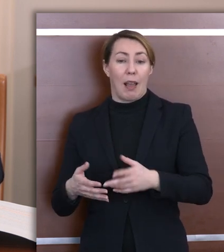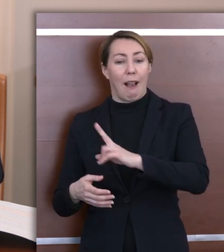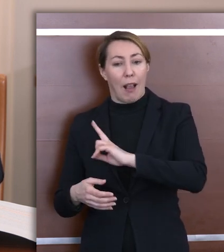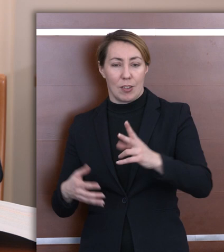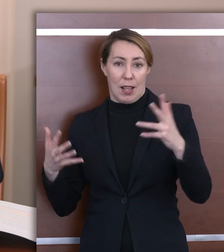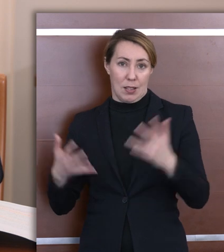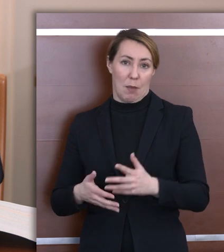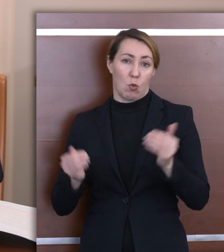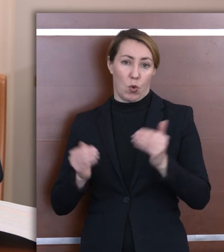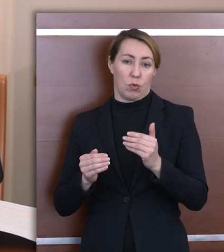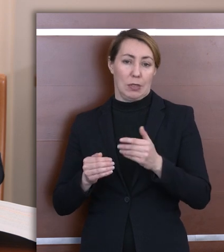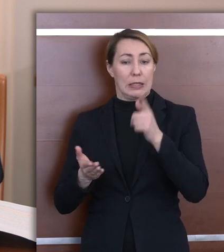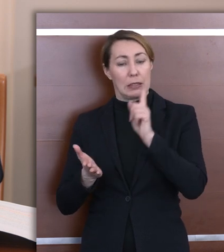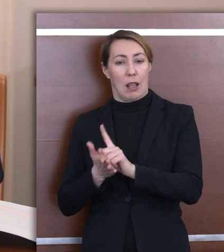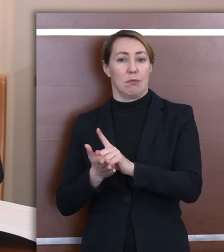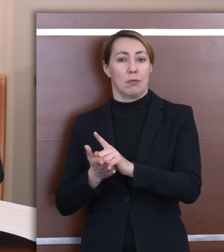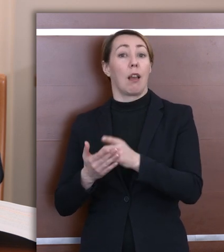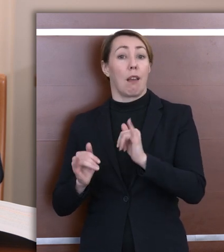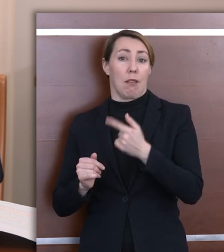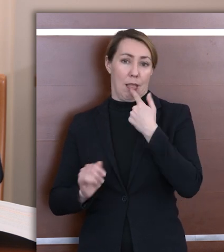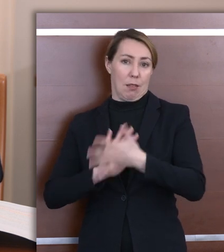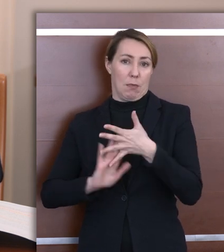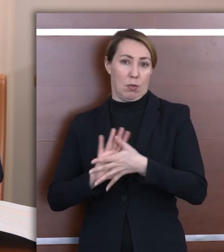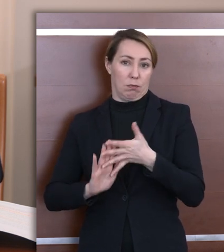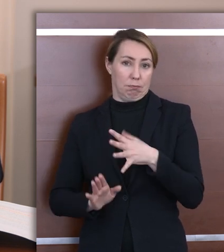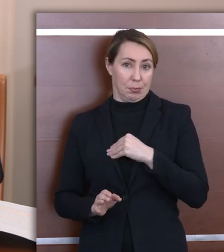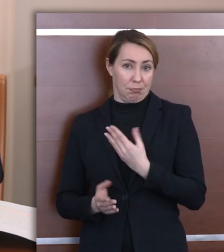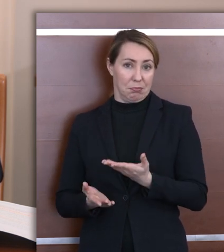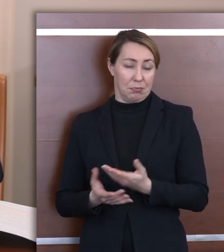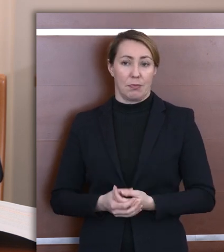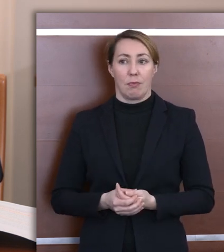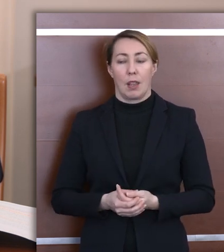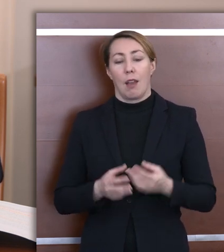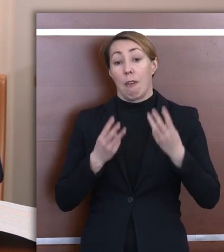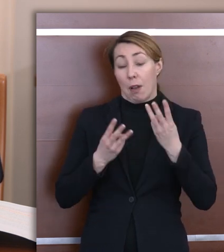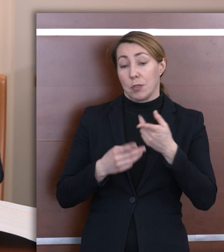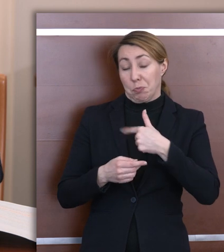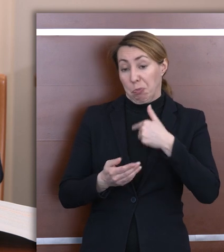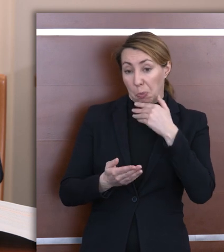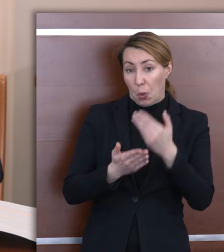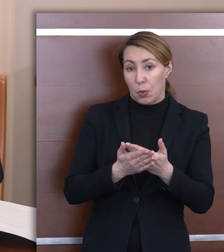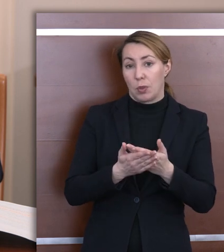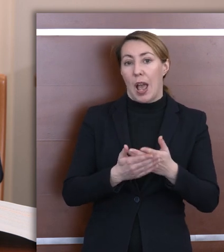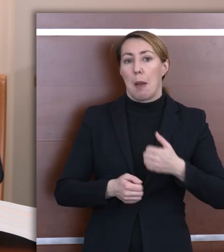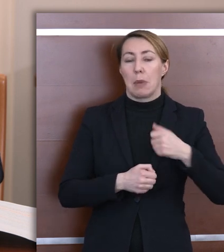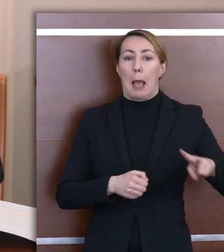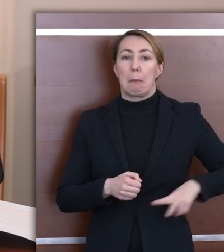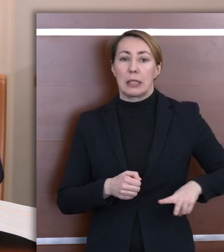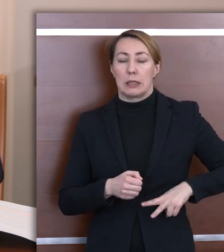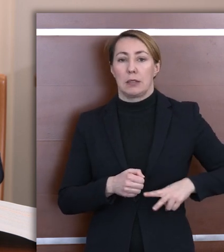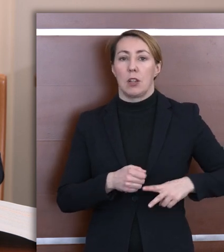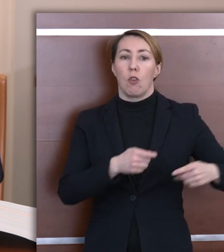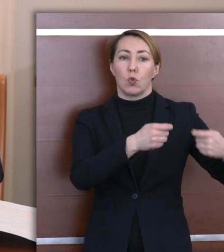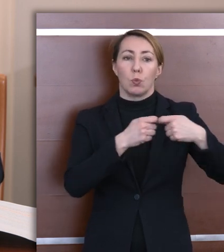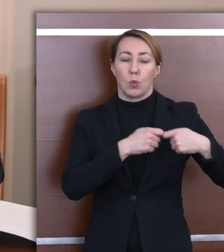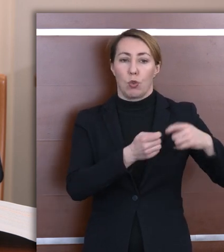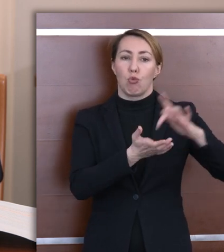egzamin mógł być zdawany w języku migowym. Ważne, proponujemy też, aby minister wypracował wspólnie